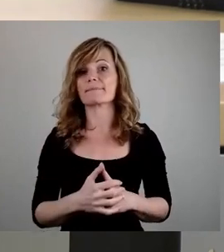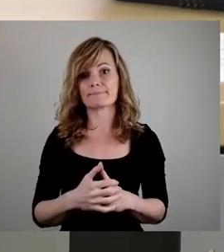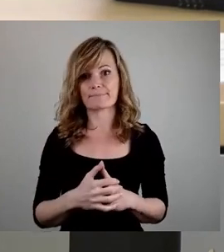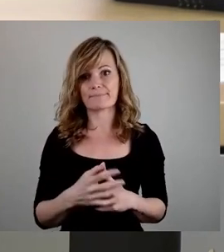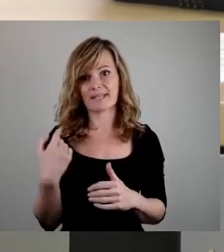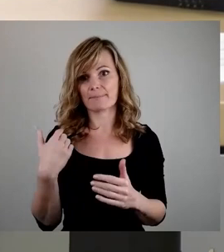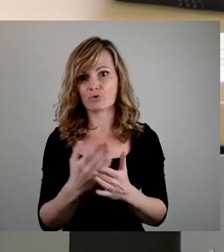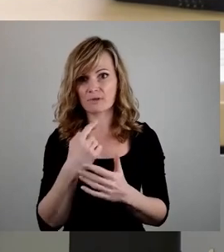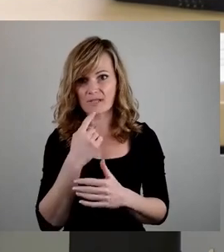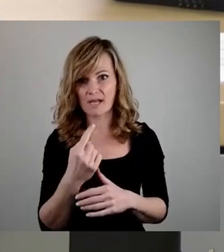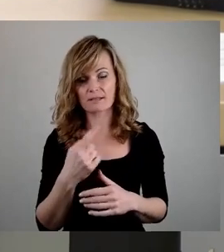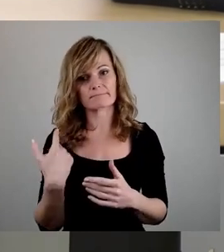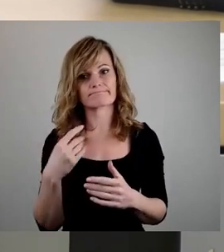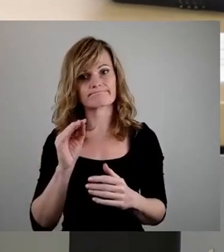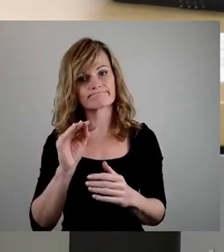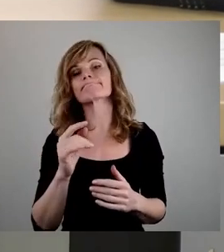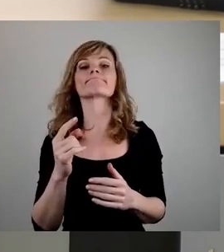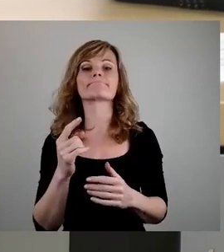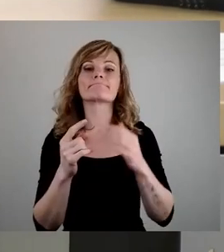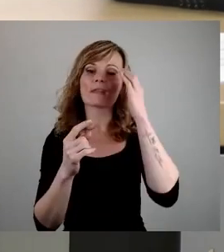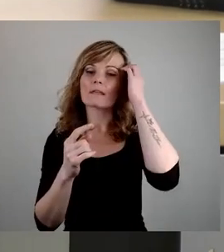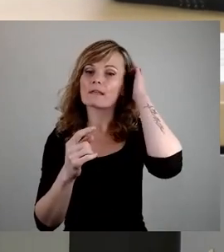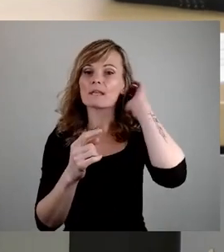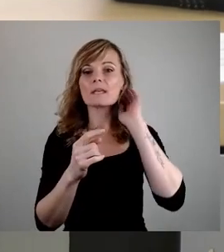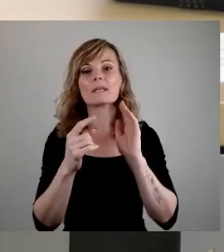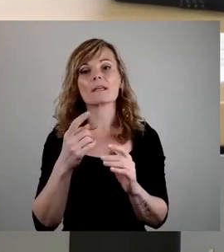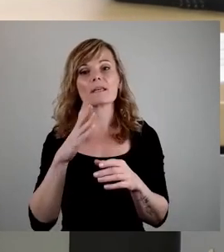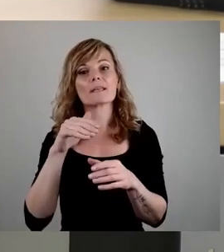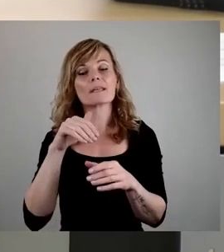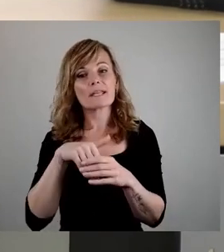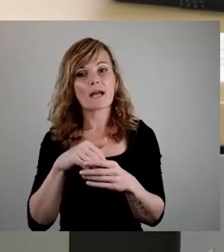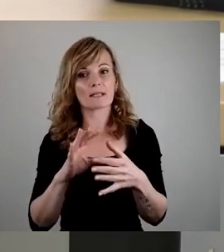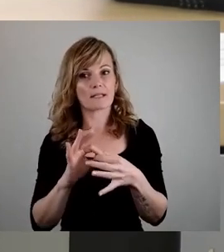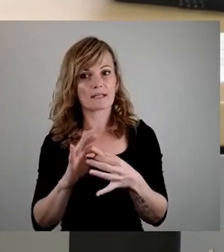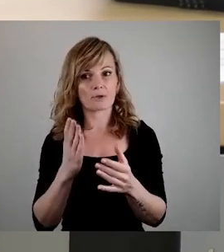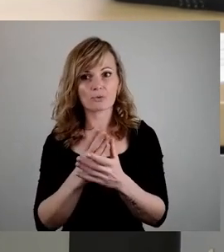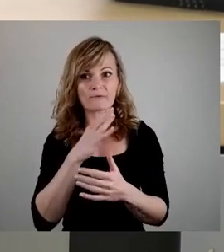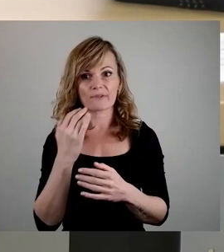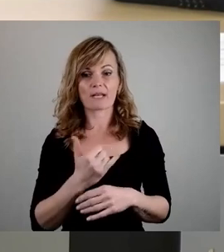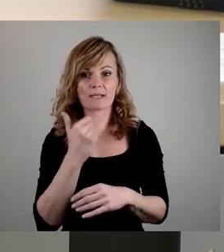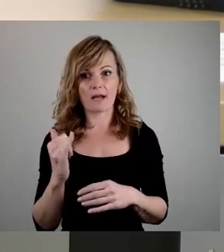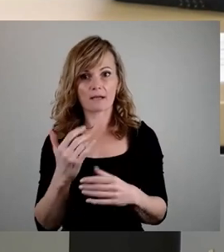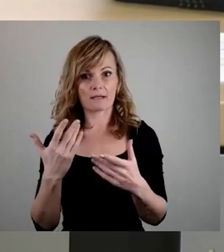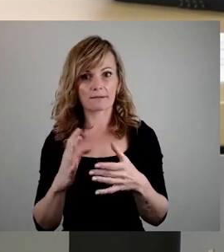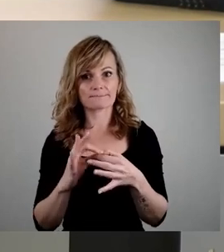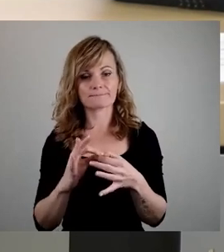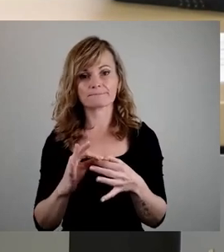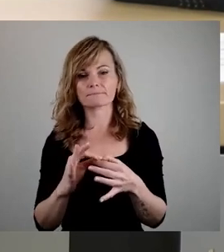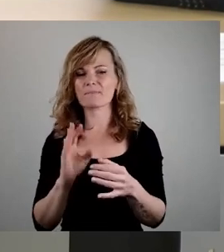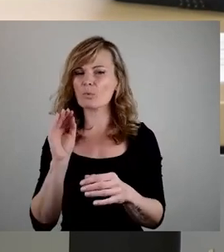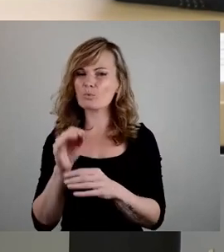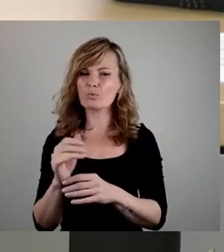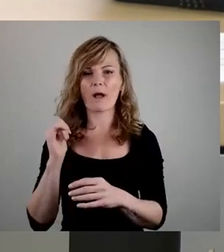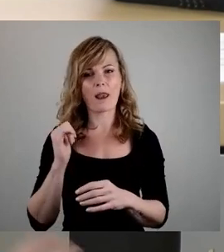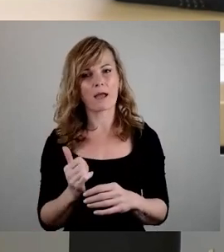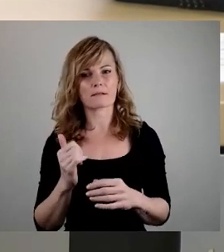hingewiesen, nämlich einmal inhaltlicher Art und Weise das Thema. Wir haben seit vielen, vielen Jahren wirklich fahrend Überlast in unseren Schulen.